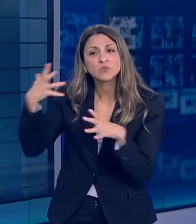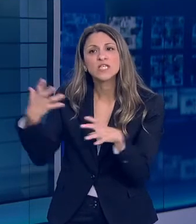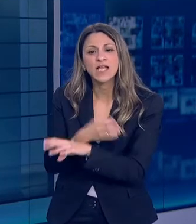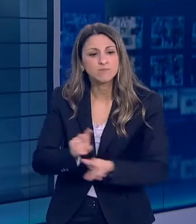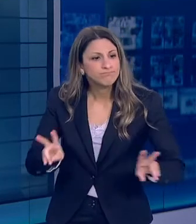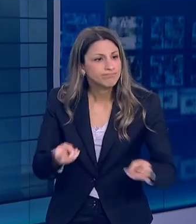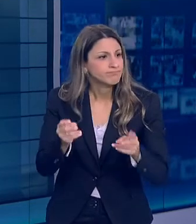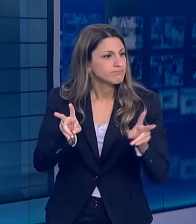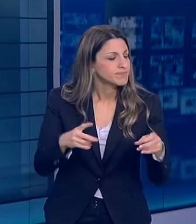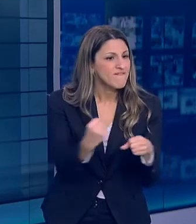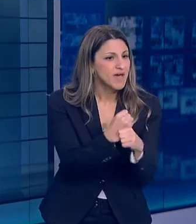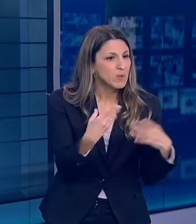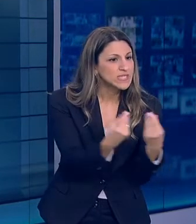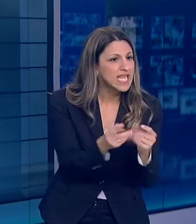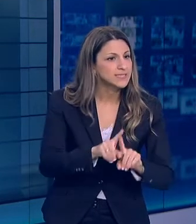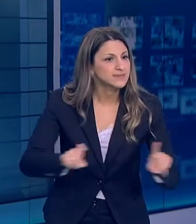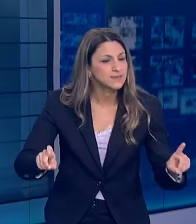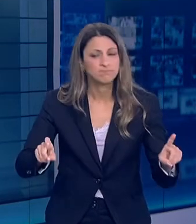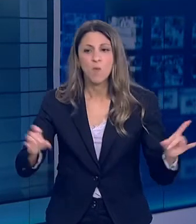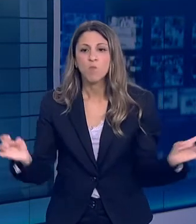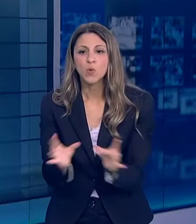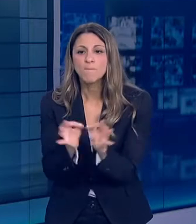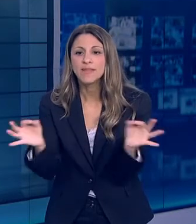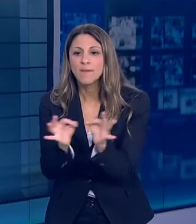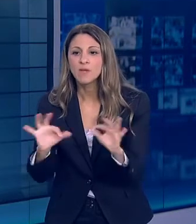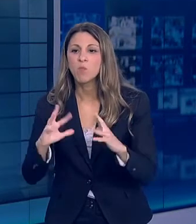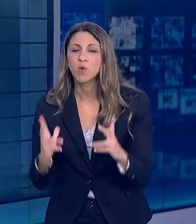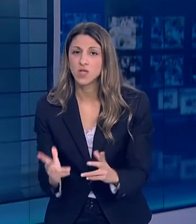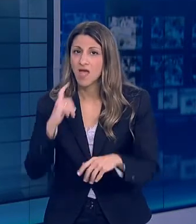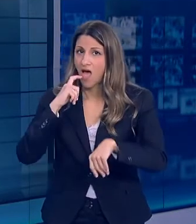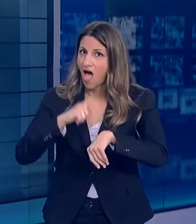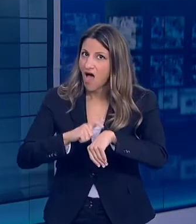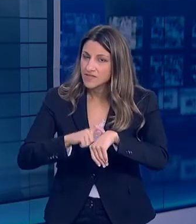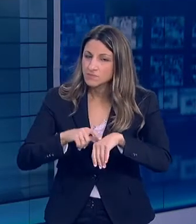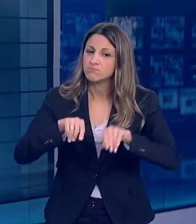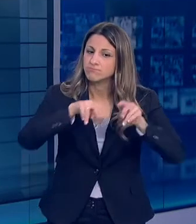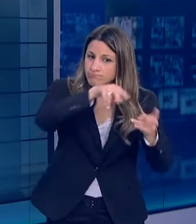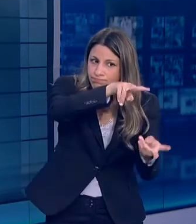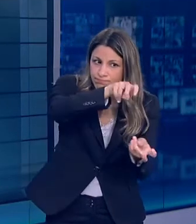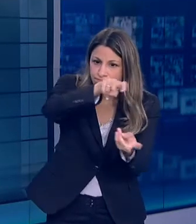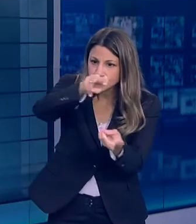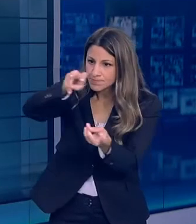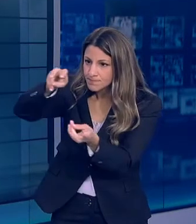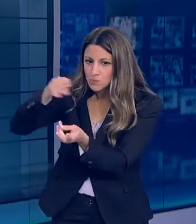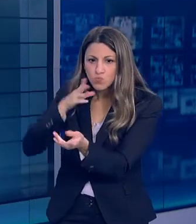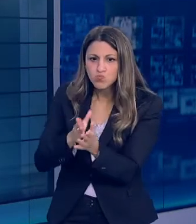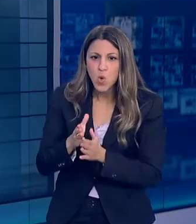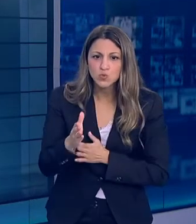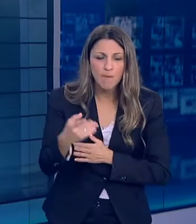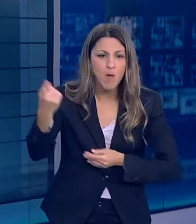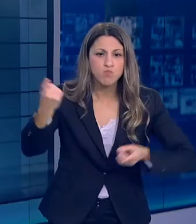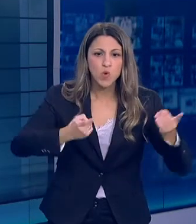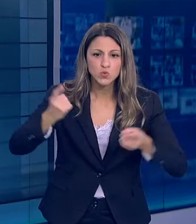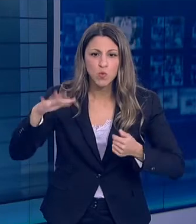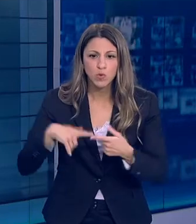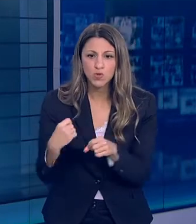Ήδη γίνεται Εμείς συνεχίζουμε να αναλύουμε τα δεδομένα για τον ιό, για τις νοσηλίες για την έκβασή τους, για τη